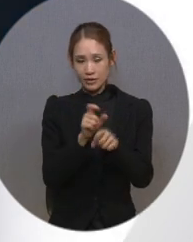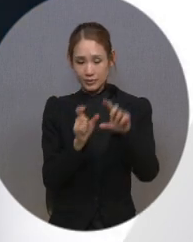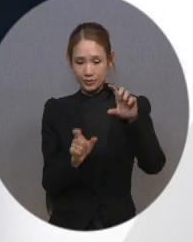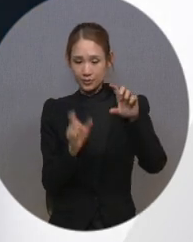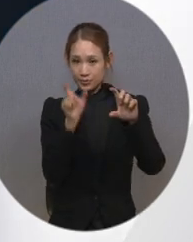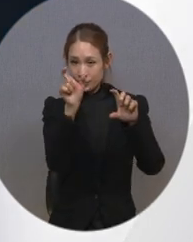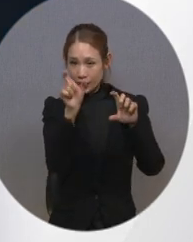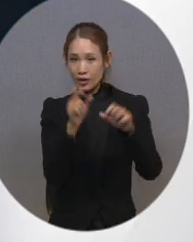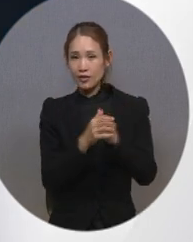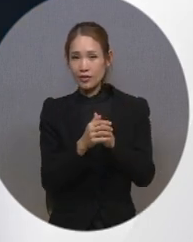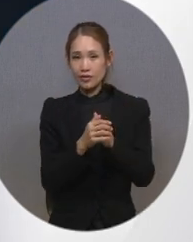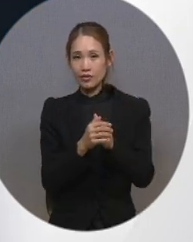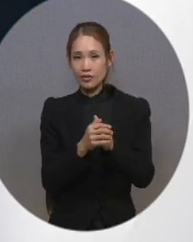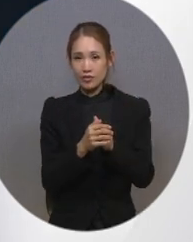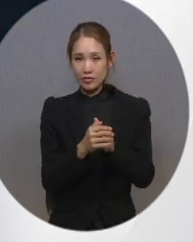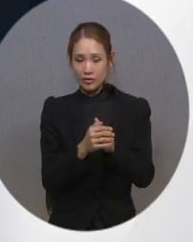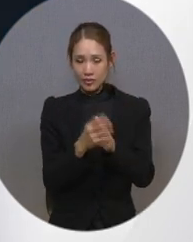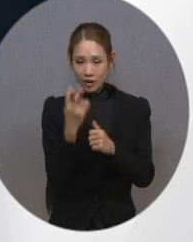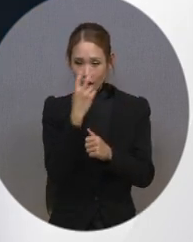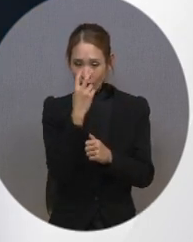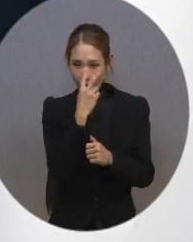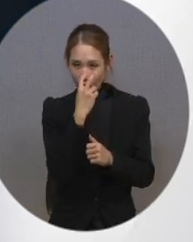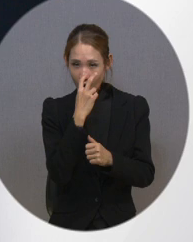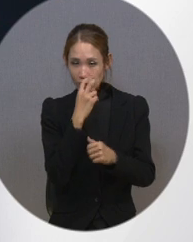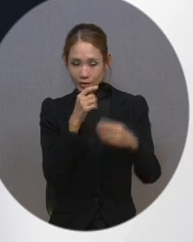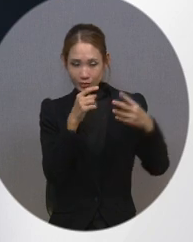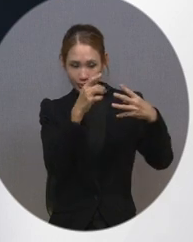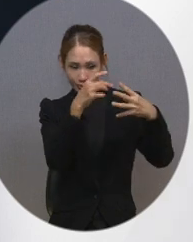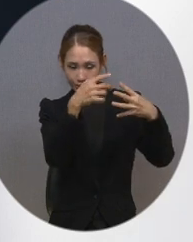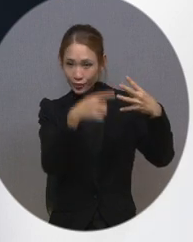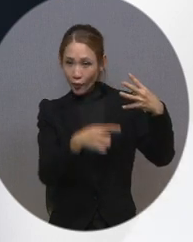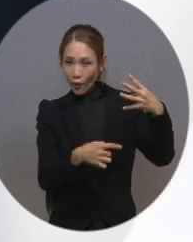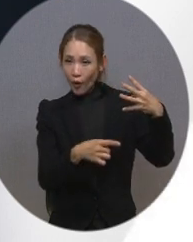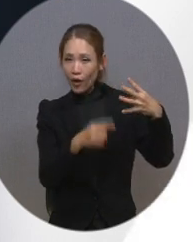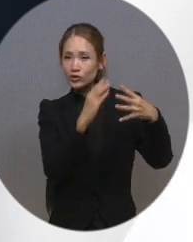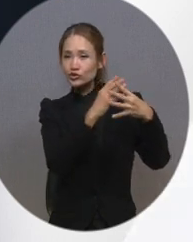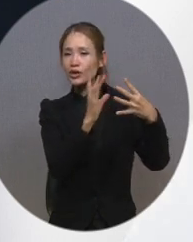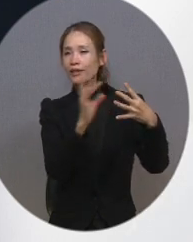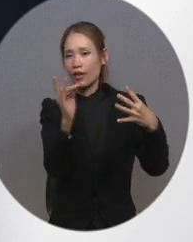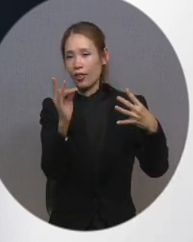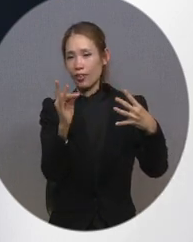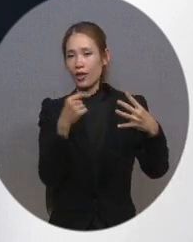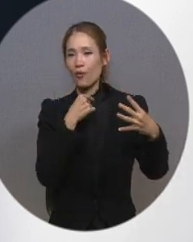검색되는 블루투스 기기를 선택해 원하는 기기를 연결할 수 있습니다.